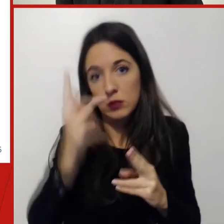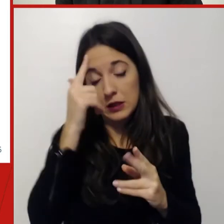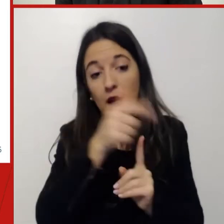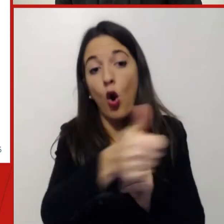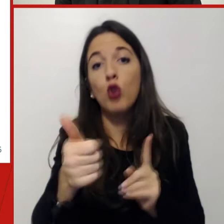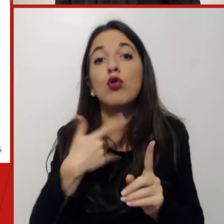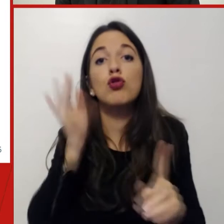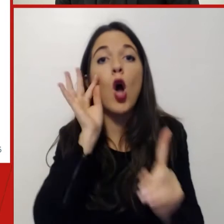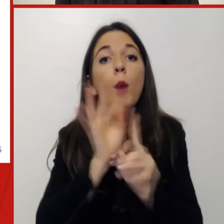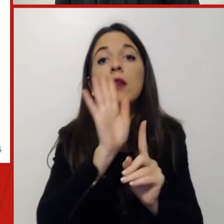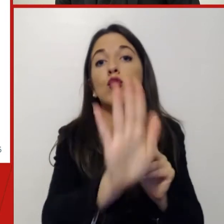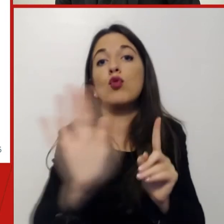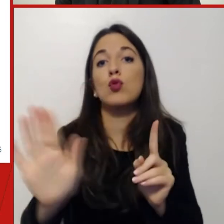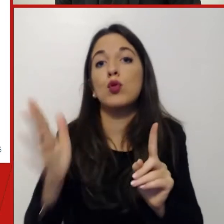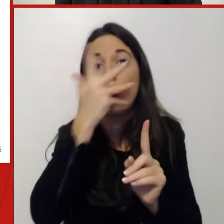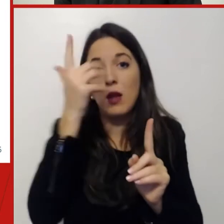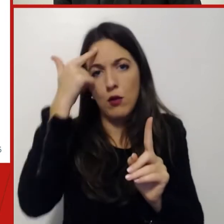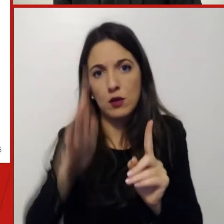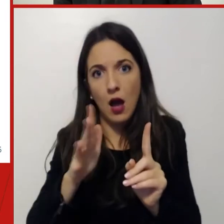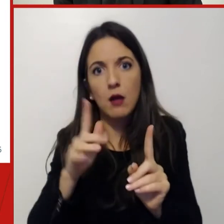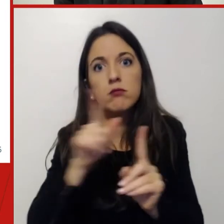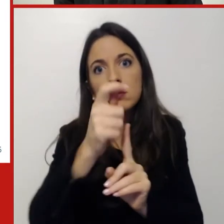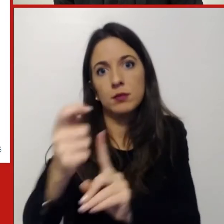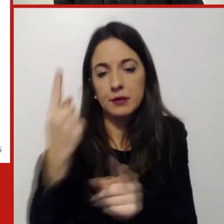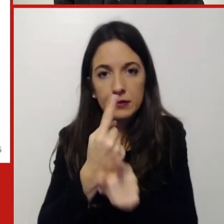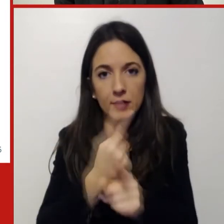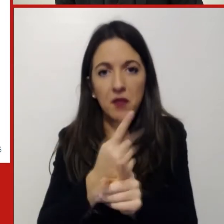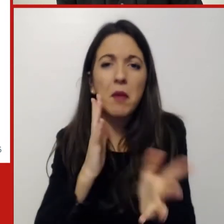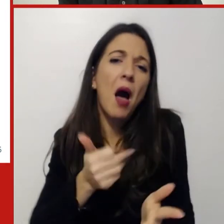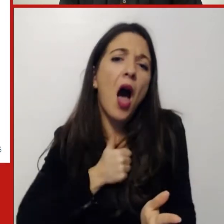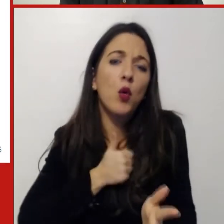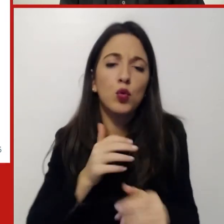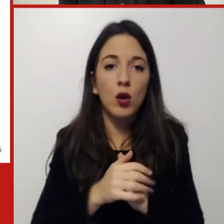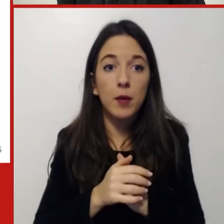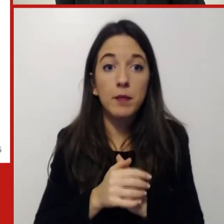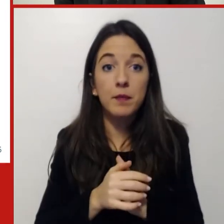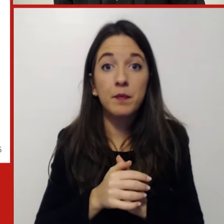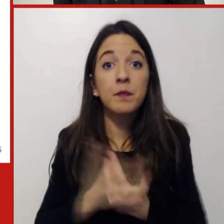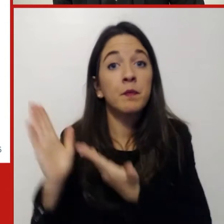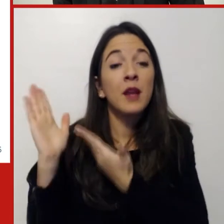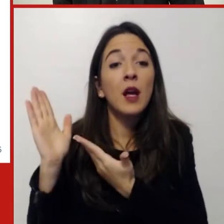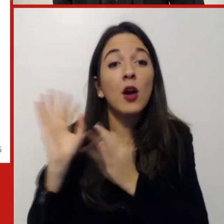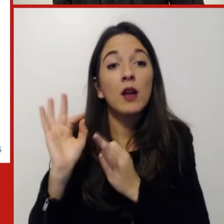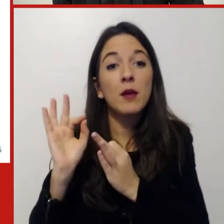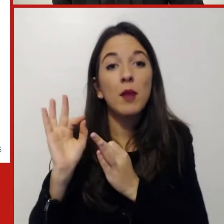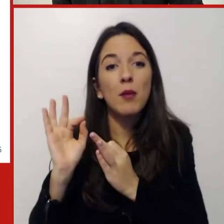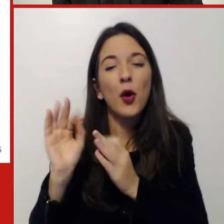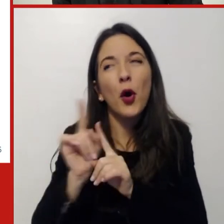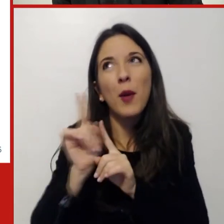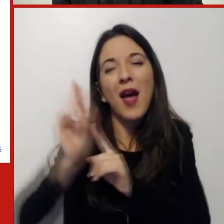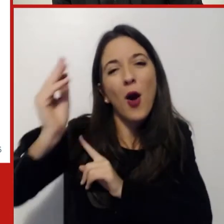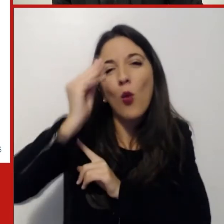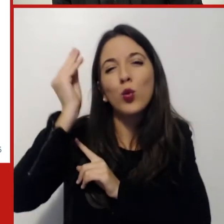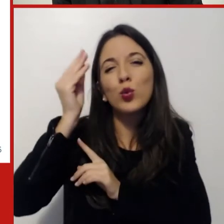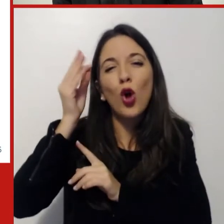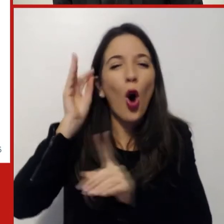come qui lo definisco, un'utopia che si è dimostrata possibile negli ultimi dieci anni, grazie anche a